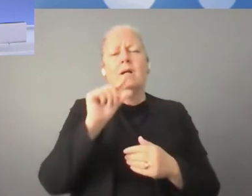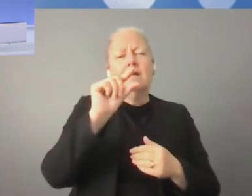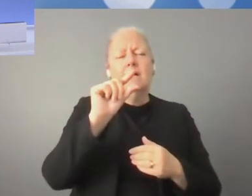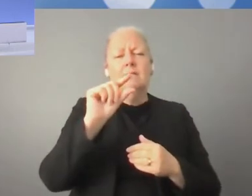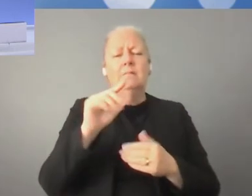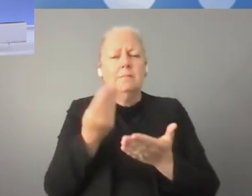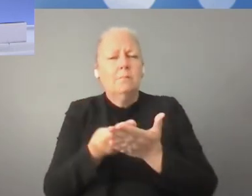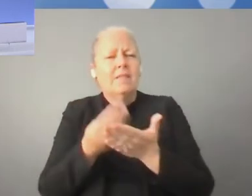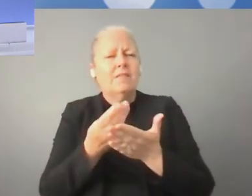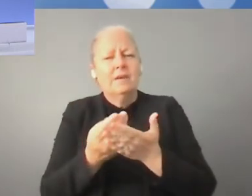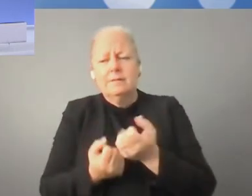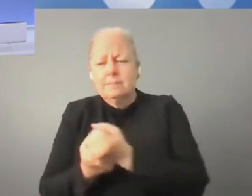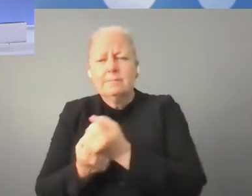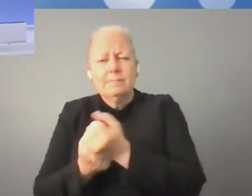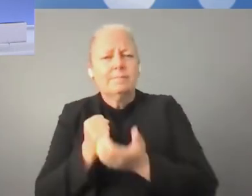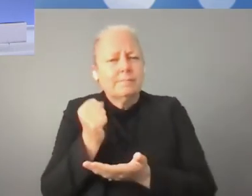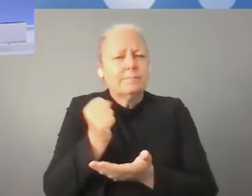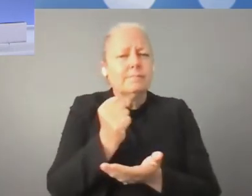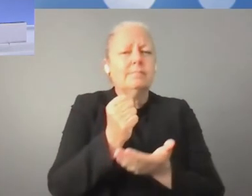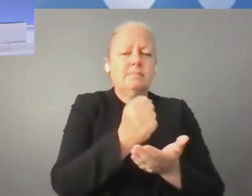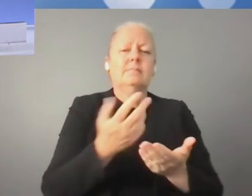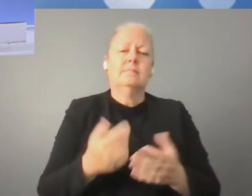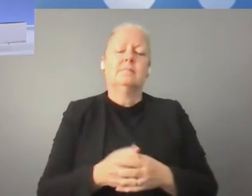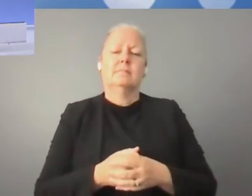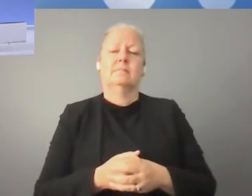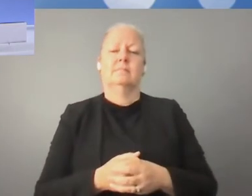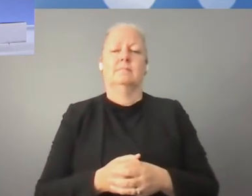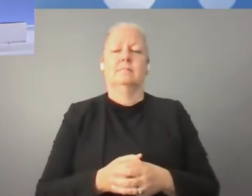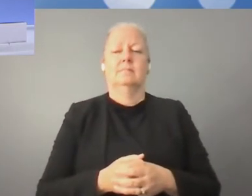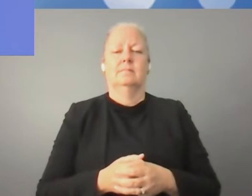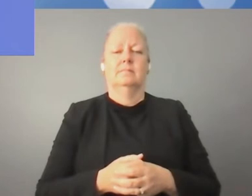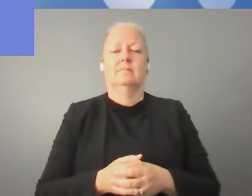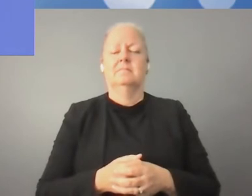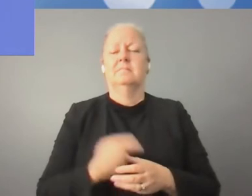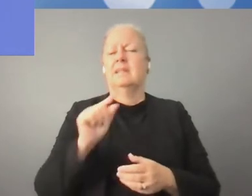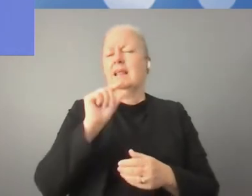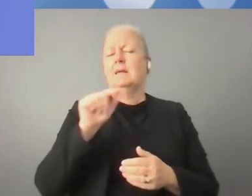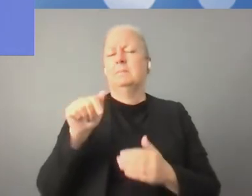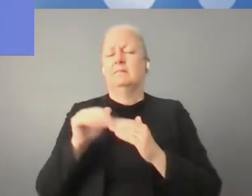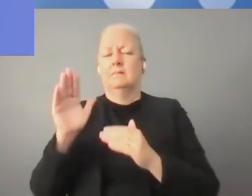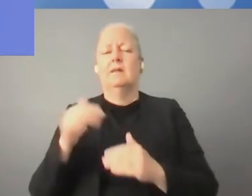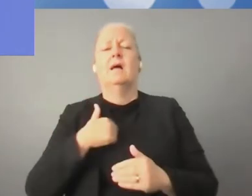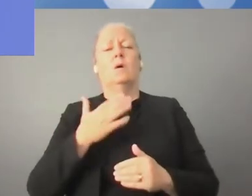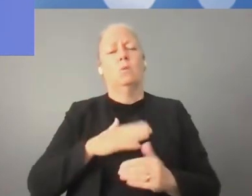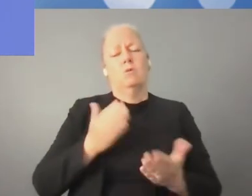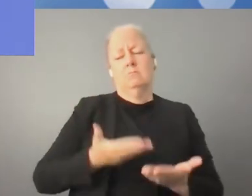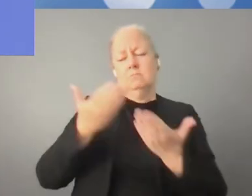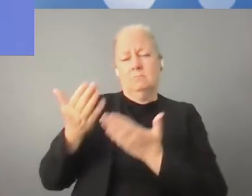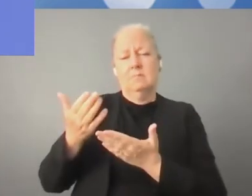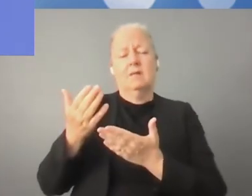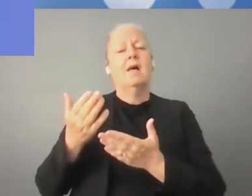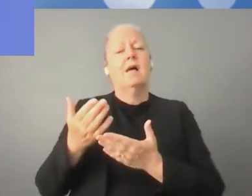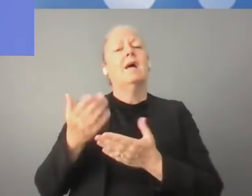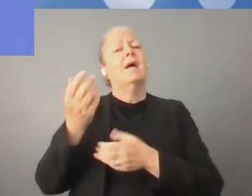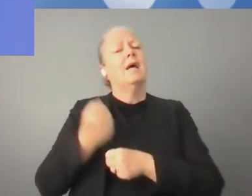Nie tylko na tym najwcześniejszym etapie, ale również nieco później, jeżeli chcemy dać szansę